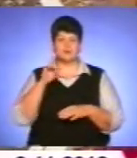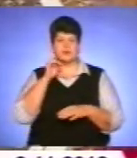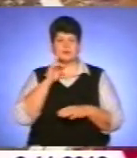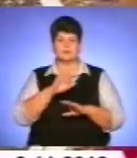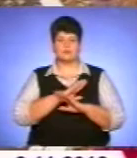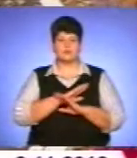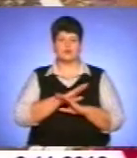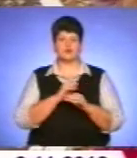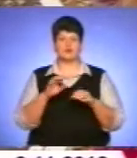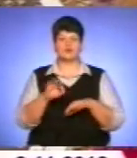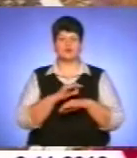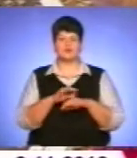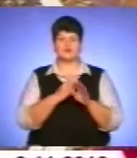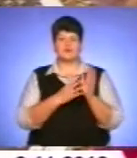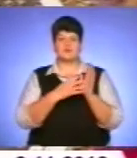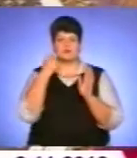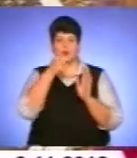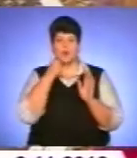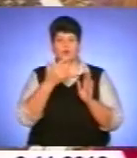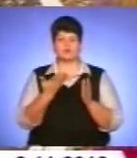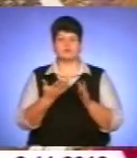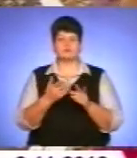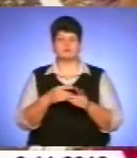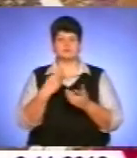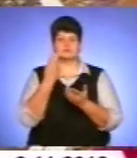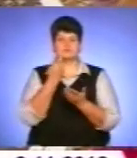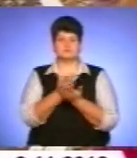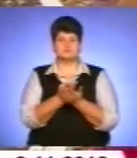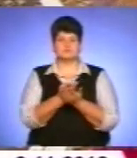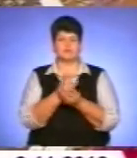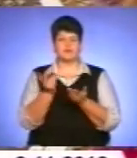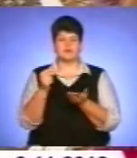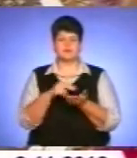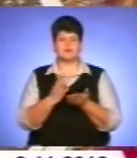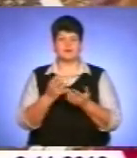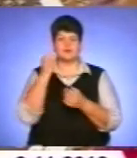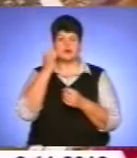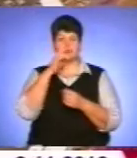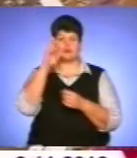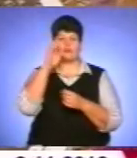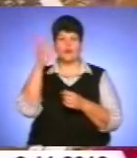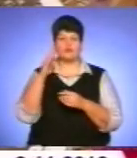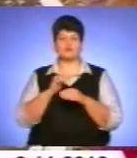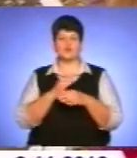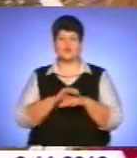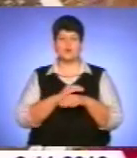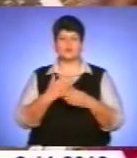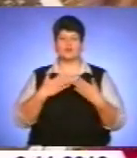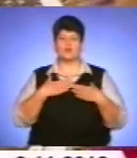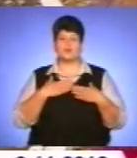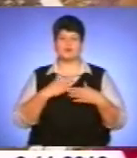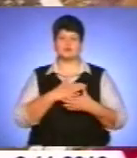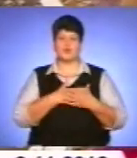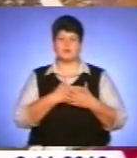років паралізований, не встає зовсім. І я дуже дякую, і дякую Господу Богу, що Господь Бог добре до нас, Господь Бог нас